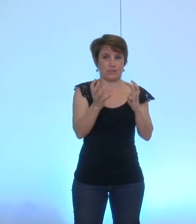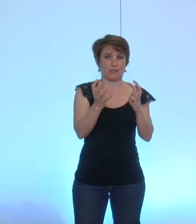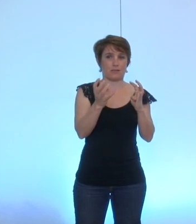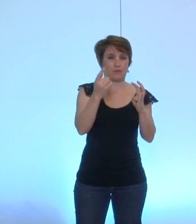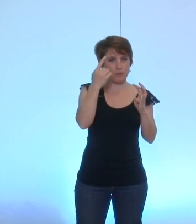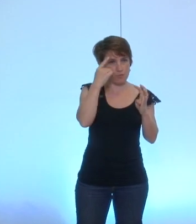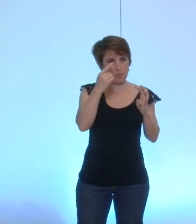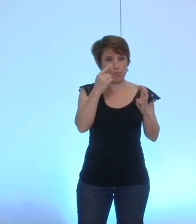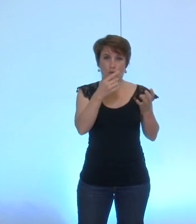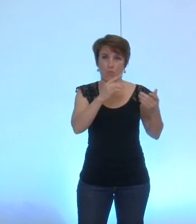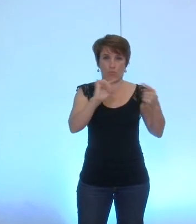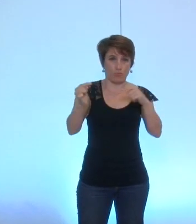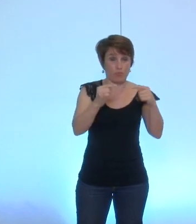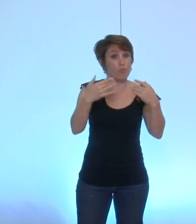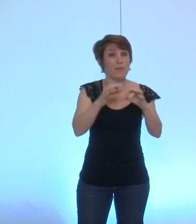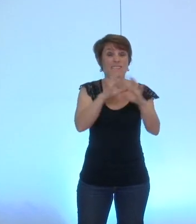délibération